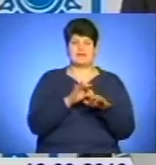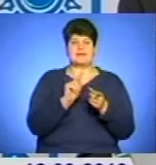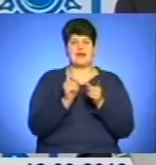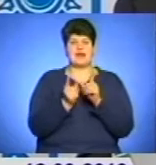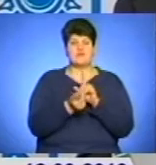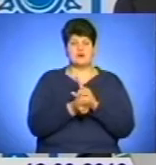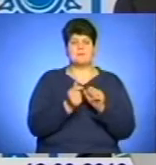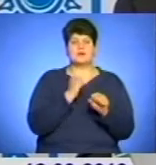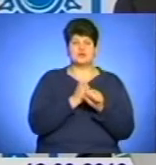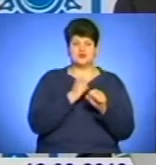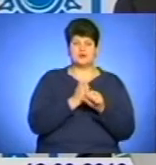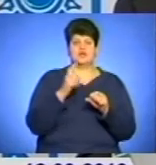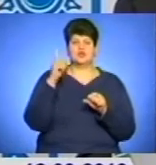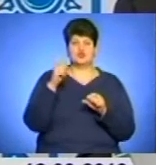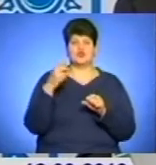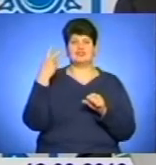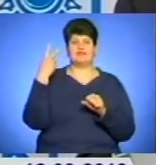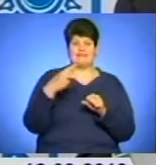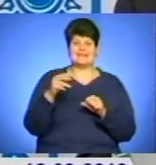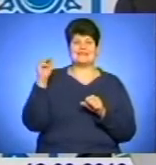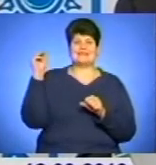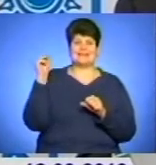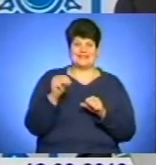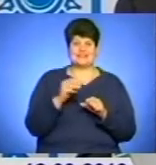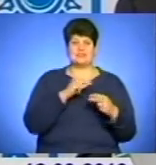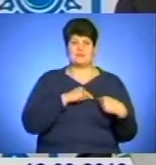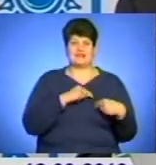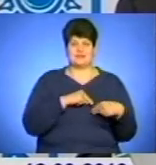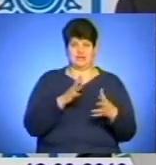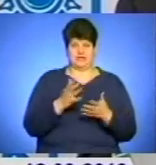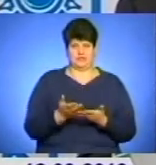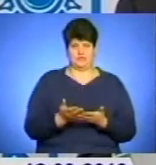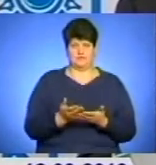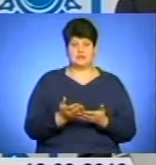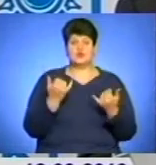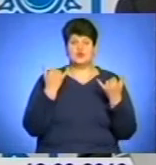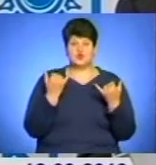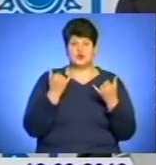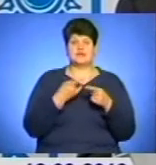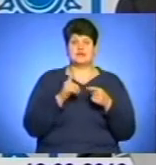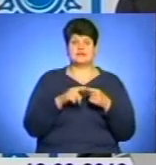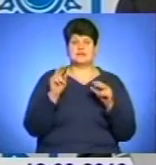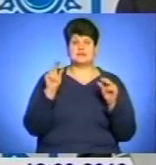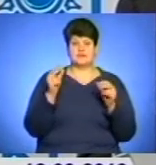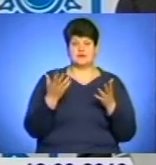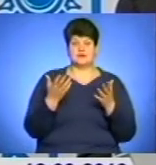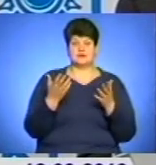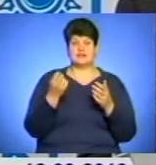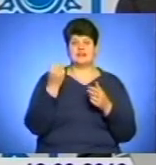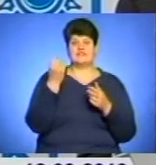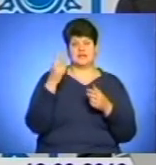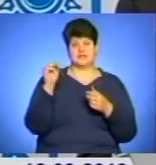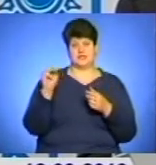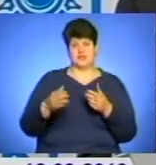працювало близько 120 тисяч працівників найманих. Сьогодні ця цифра коливається в межах 12